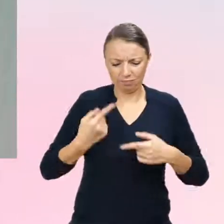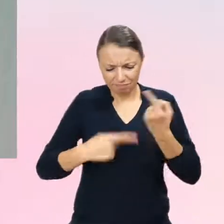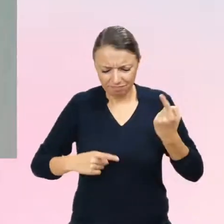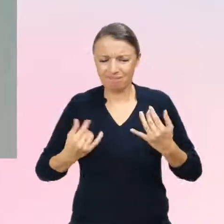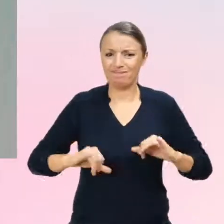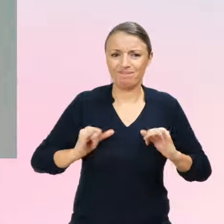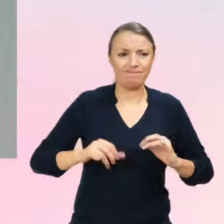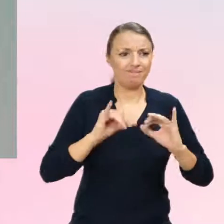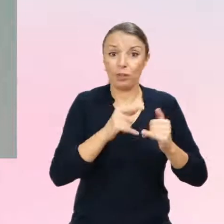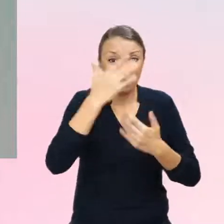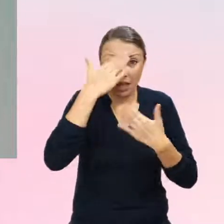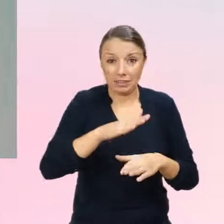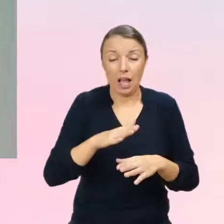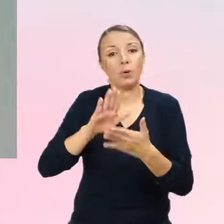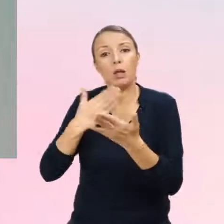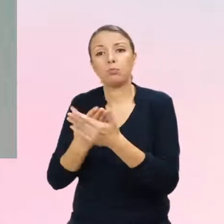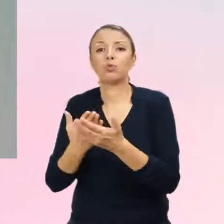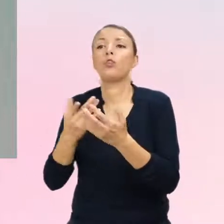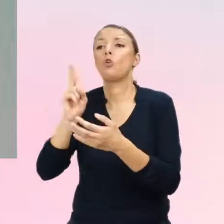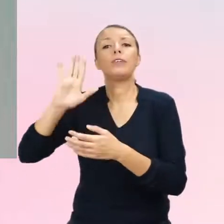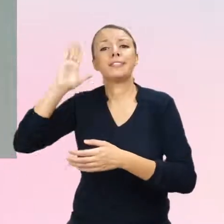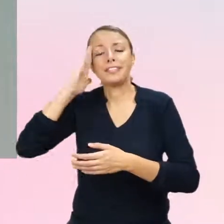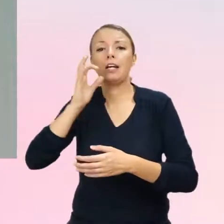a dopiero tak naprawdę